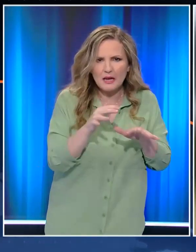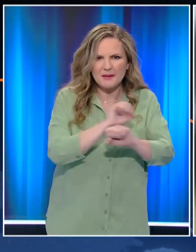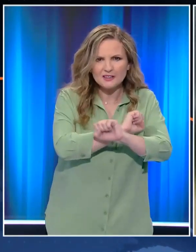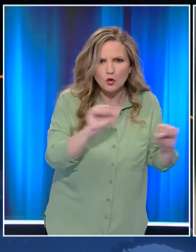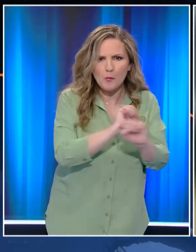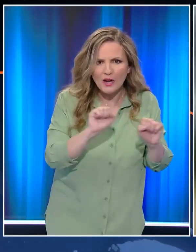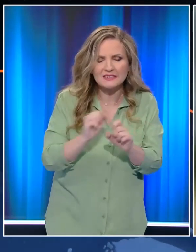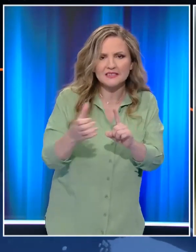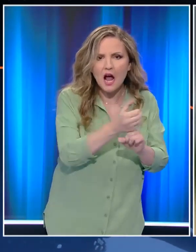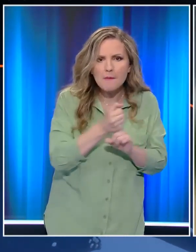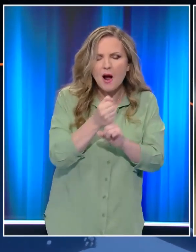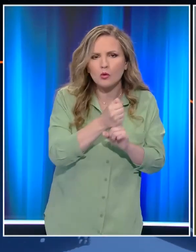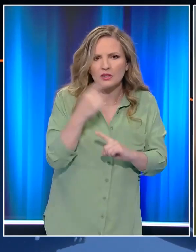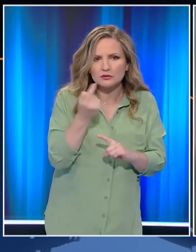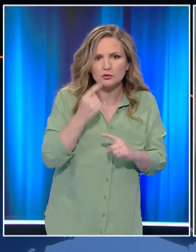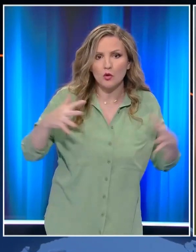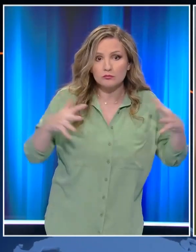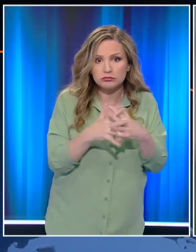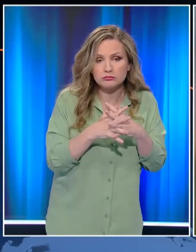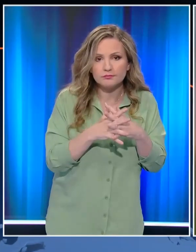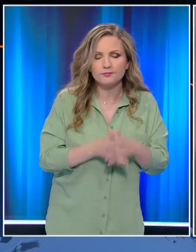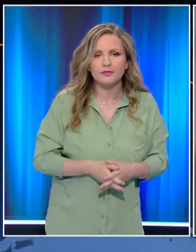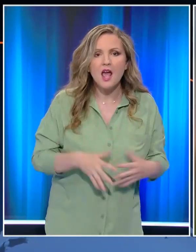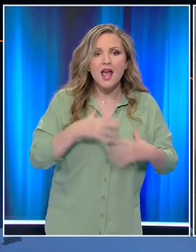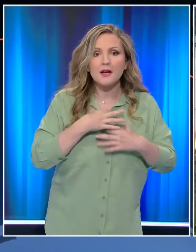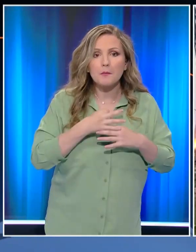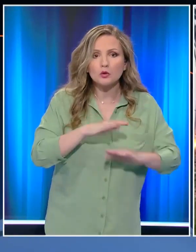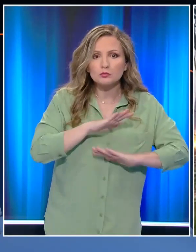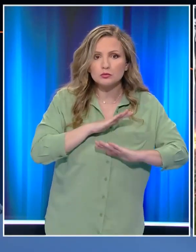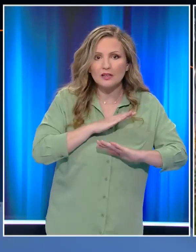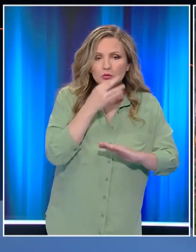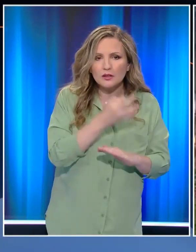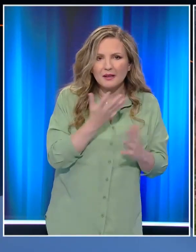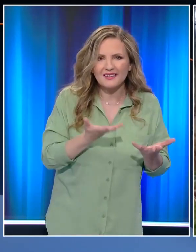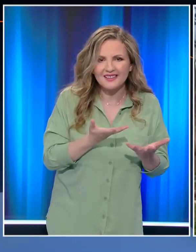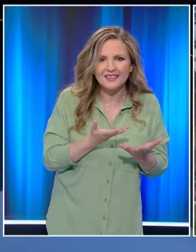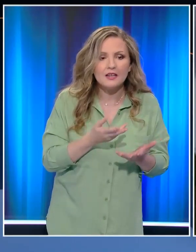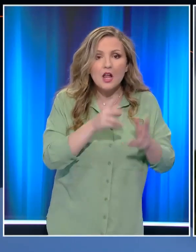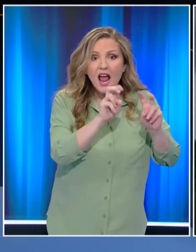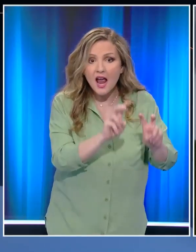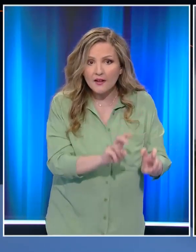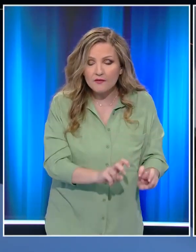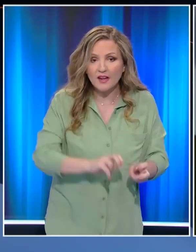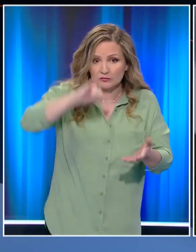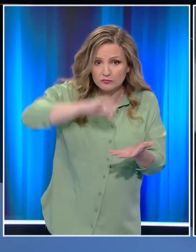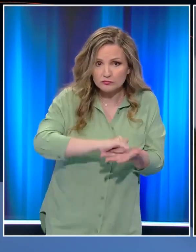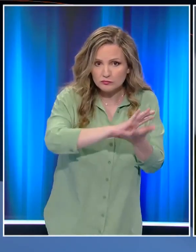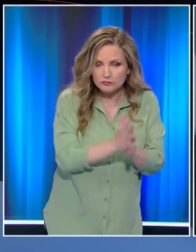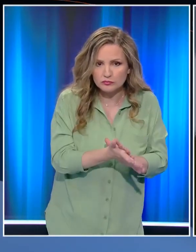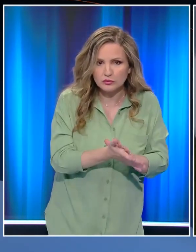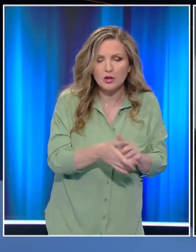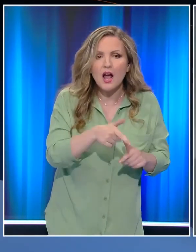και απαγωγές στις Φιλιππίνες. Πάντως εκπρόσωπος των ενόπλων δυνάμεων δήλωσε ότι σύμφωνα με τις πρώτες ενδείξεις η συντριβή του μεταγωγικού